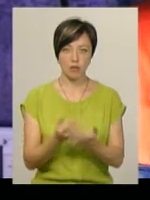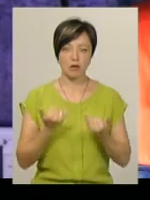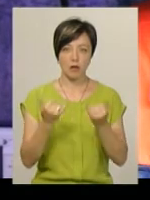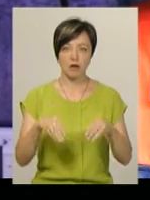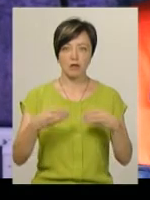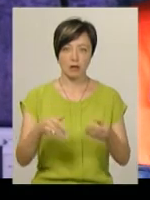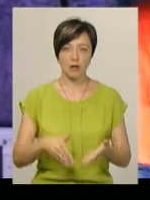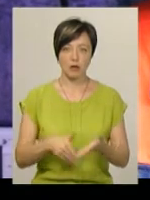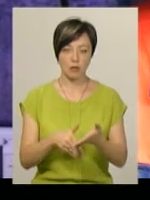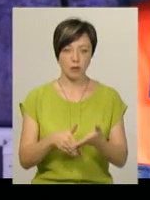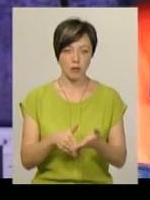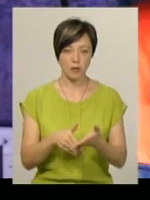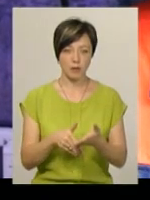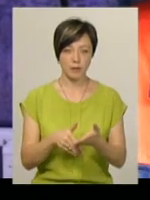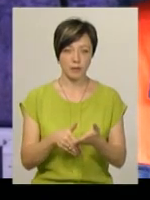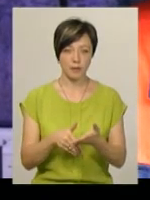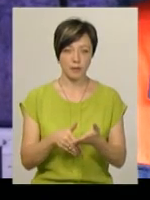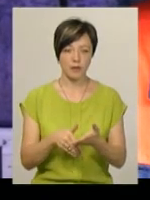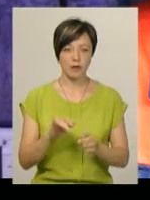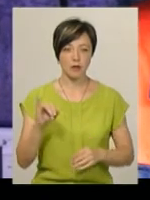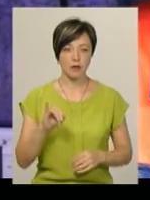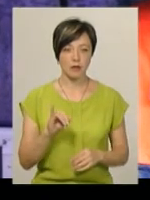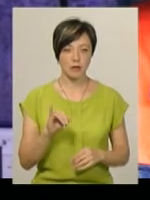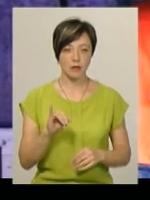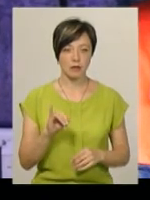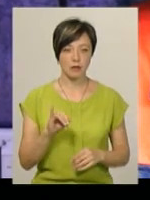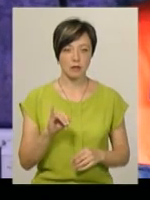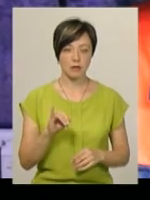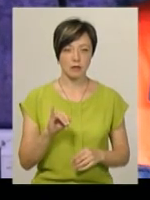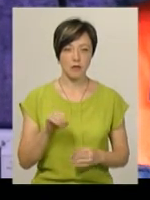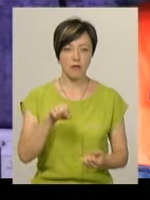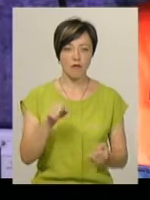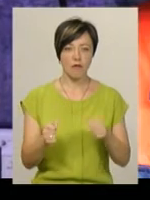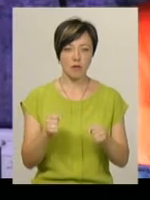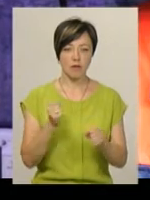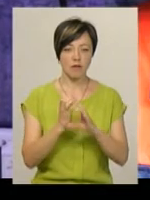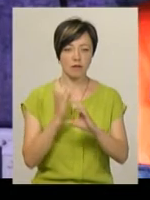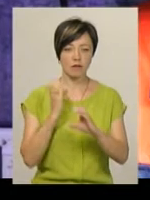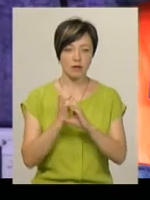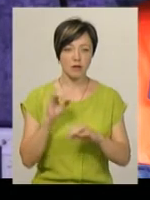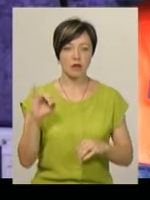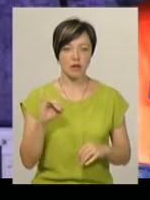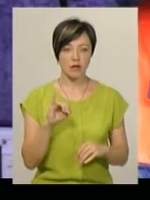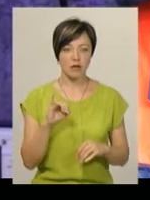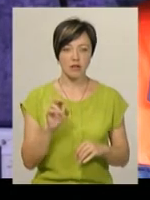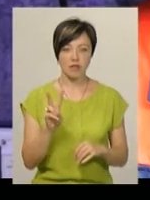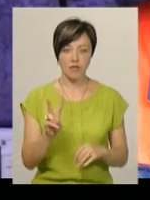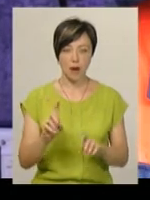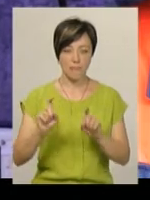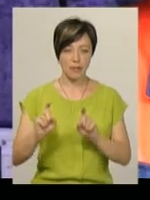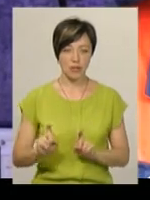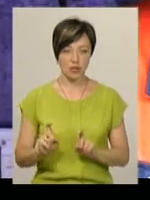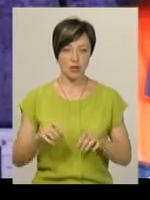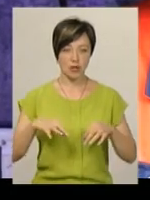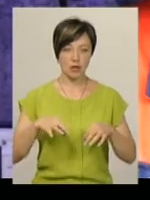надання допомоги. І водій грузовика і два пасажири